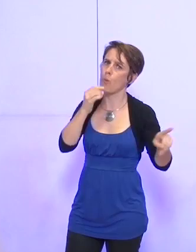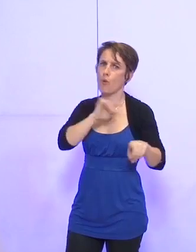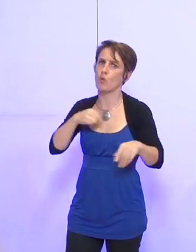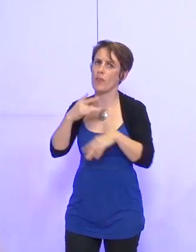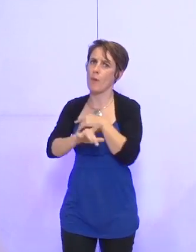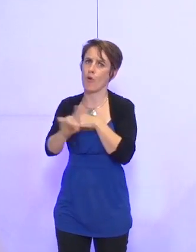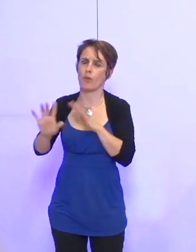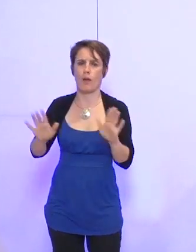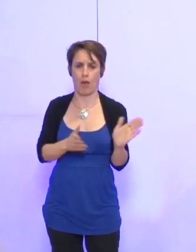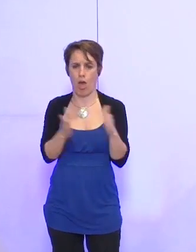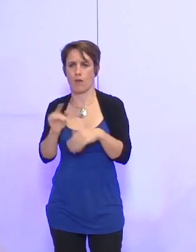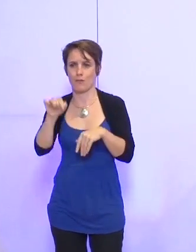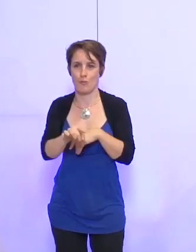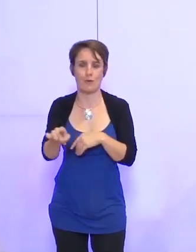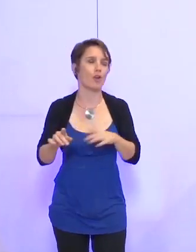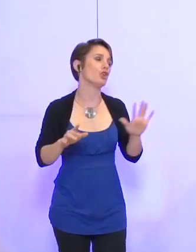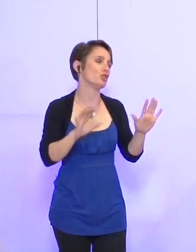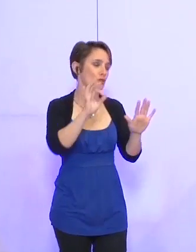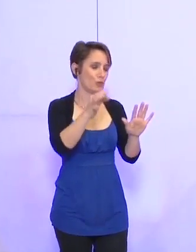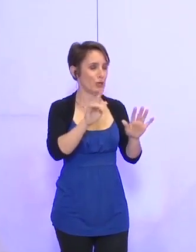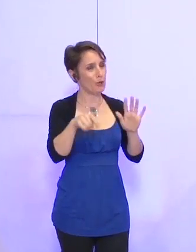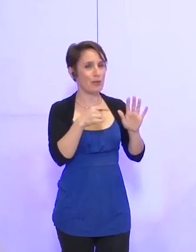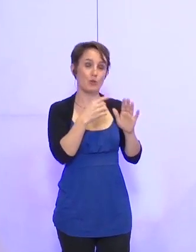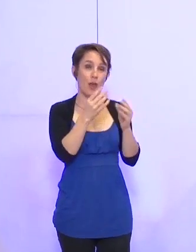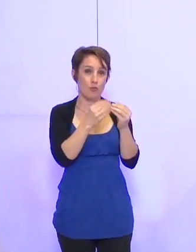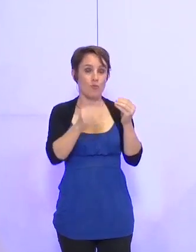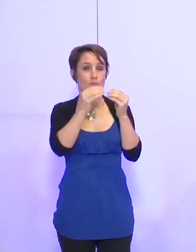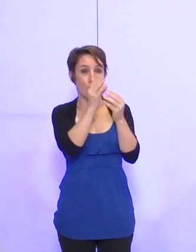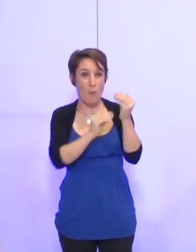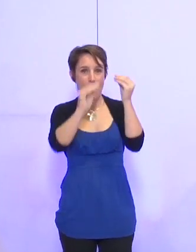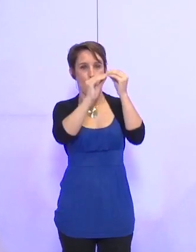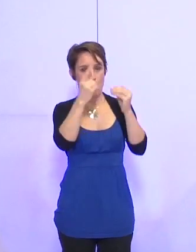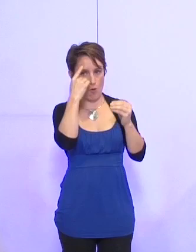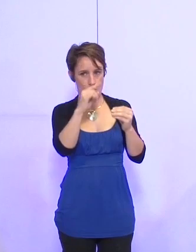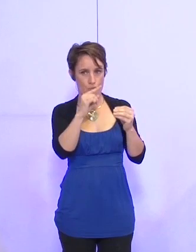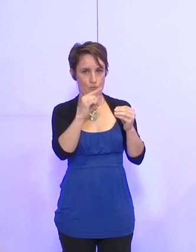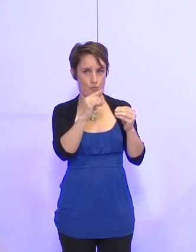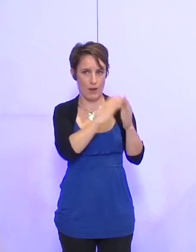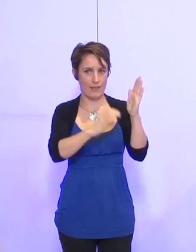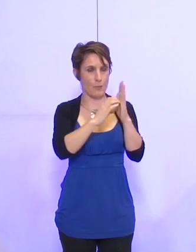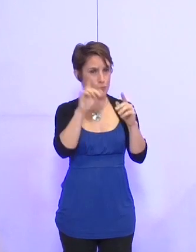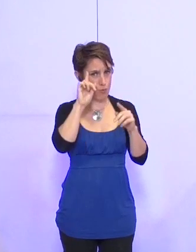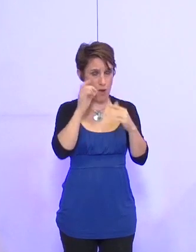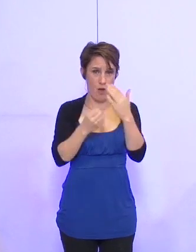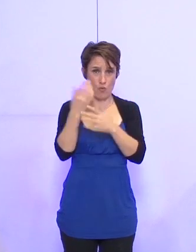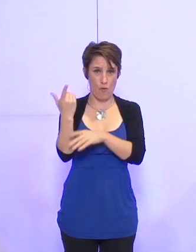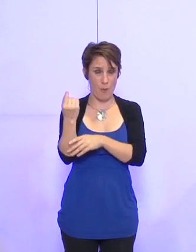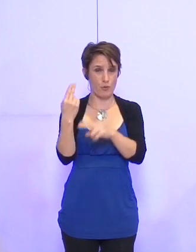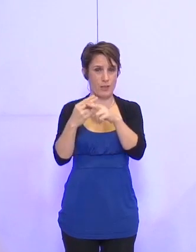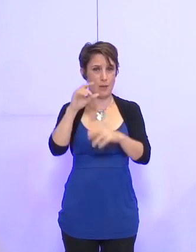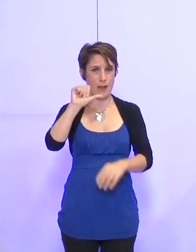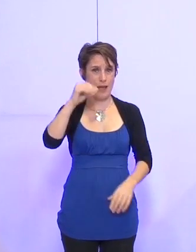On n en avance. On'est avance. à cette délibération, puisqu'on a un nouveau partenaire, l'ANENA, qui s'est ajouté à la liste des